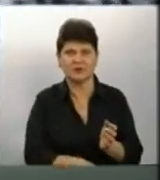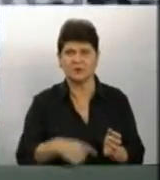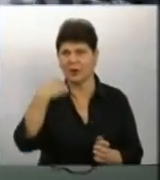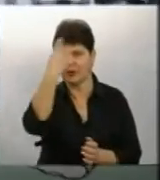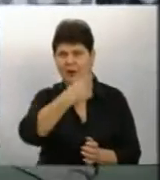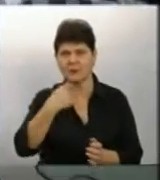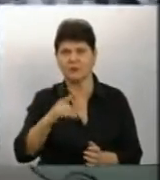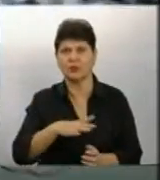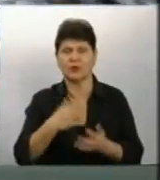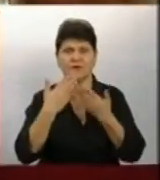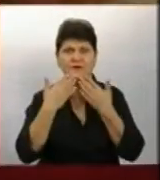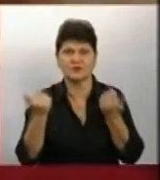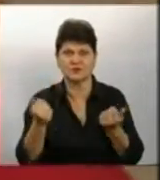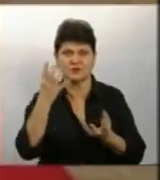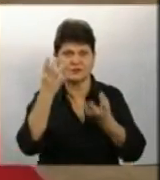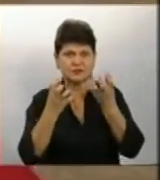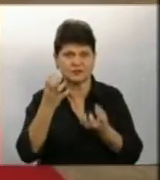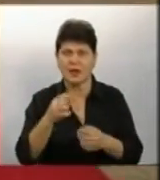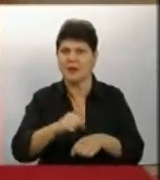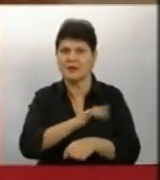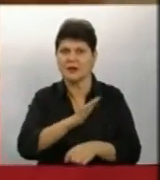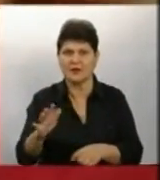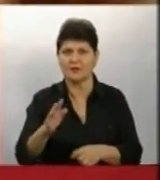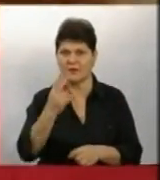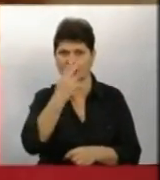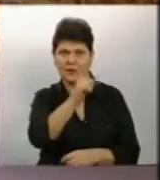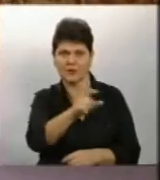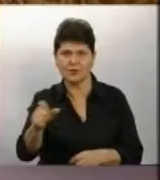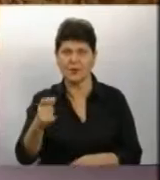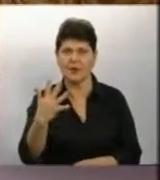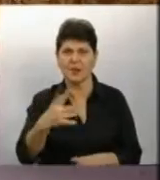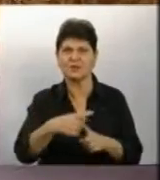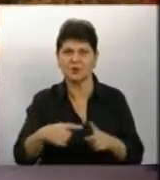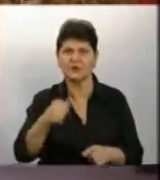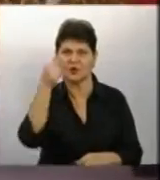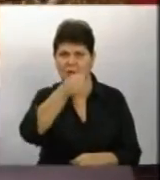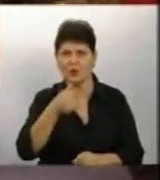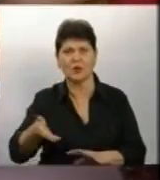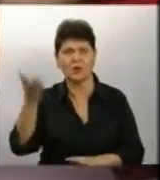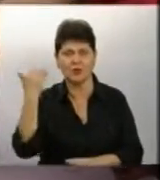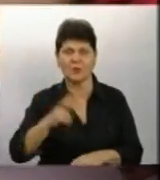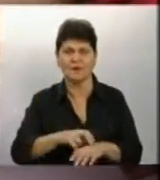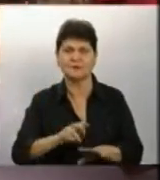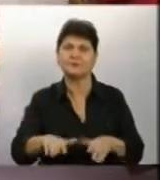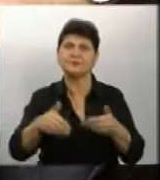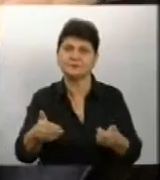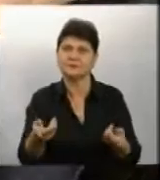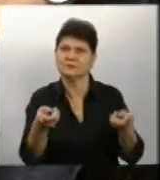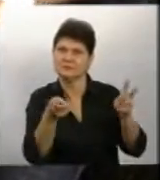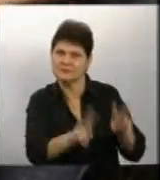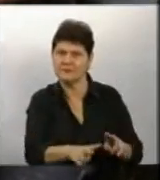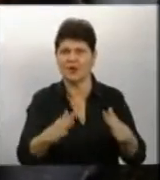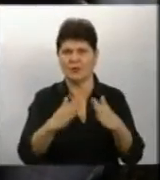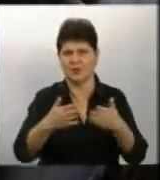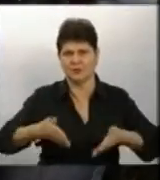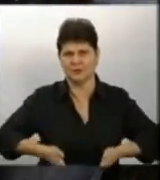обличчі була відсутня Нікіта зовсім не реагував на оточуючих П'ять з половиною років тому лікарі пропонували батькам залишити хлопчика в